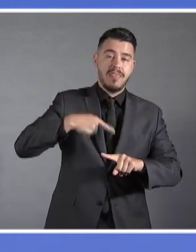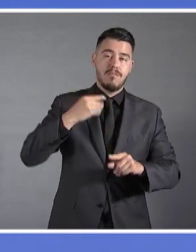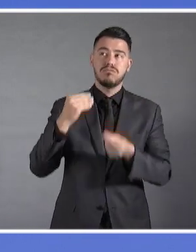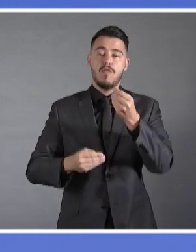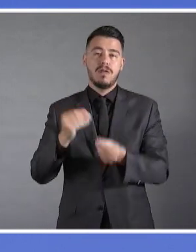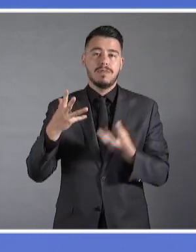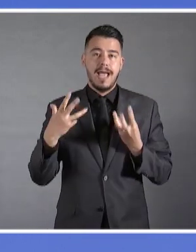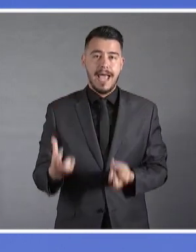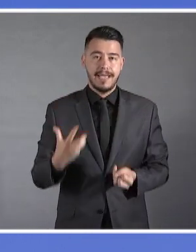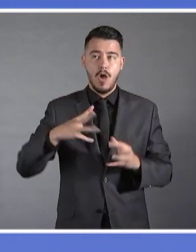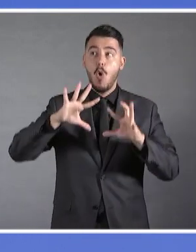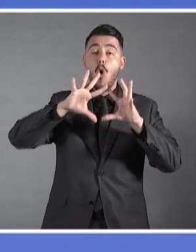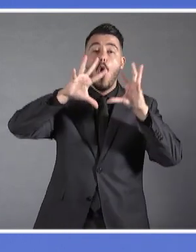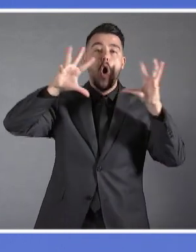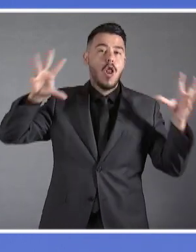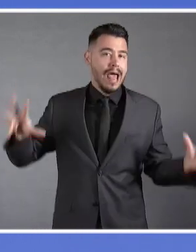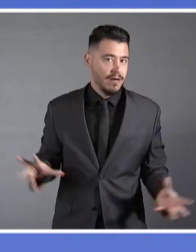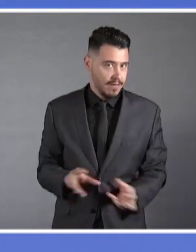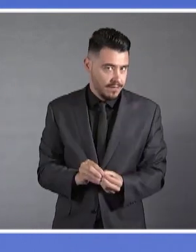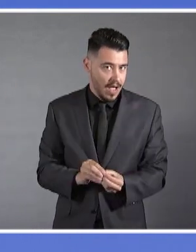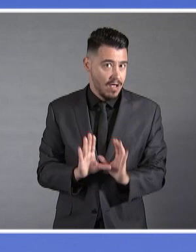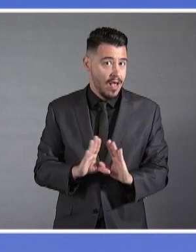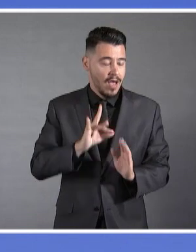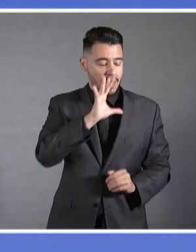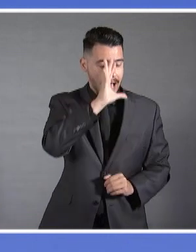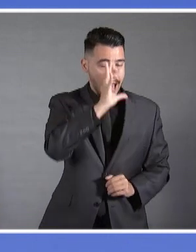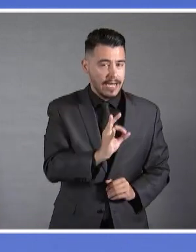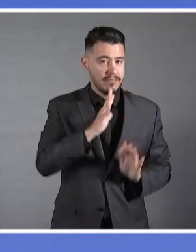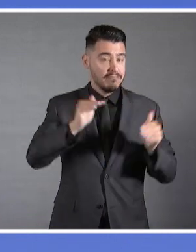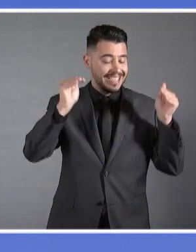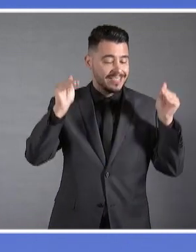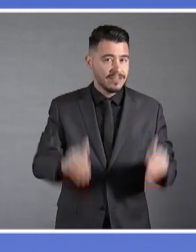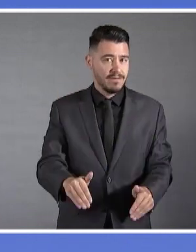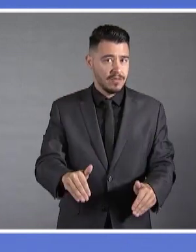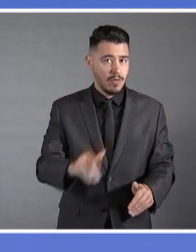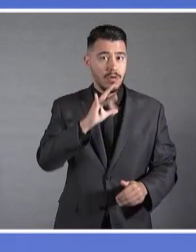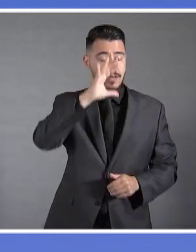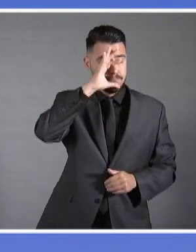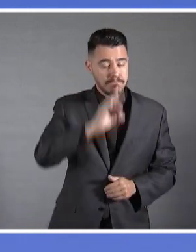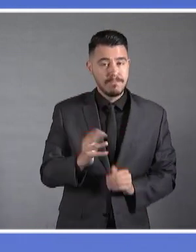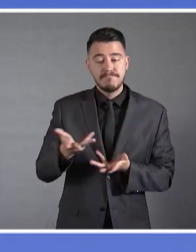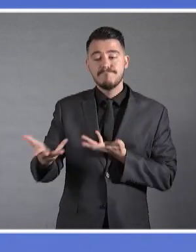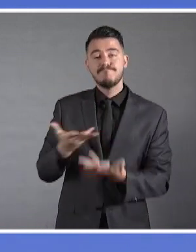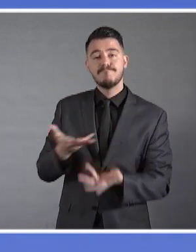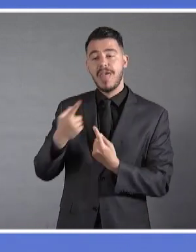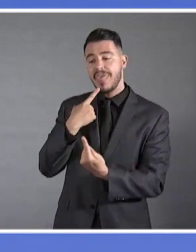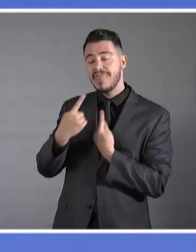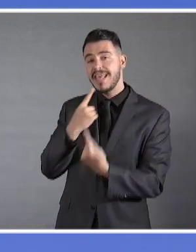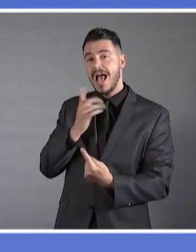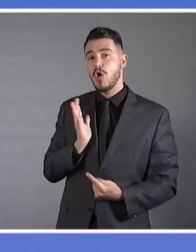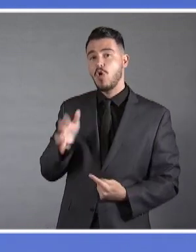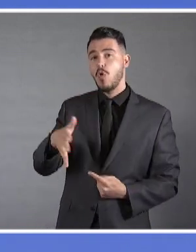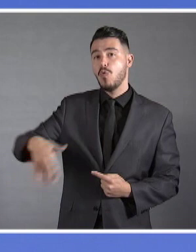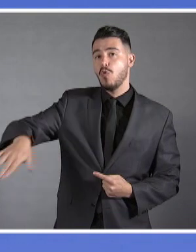διαστάσεις και με απόλυτο σεβασμό στην αλήθεια και τον ειλικρινή διάλογο με την κοινωνία, η παράταξή μας